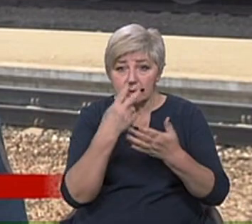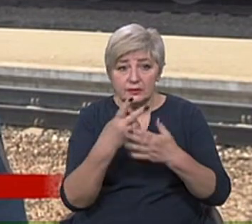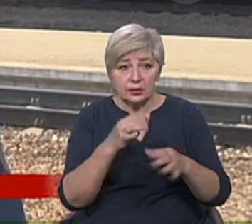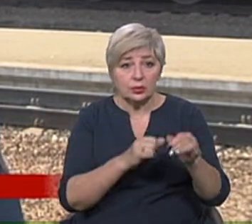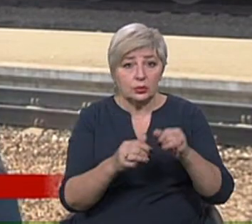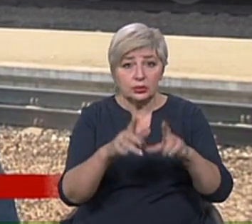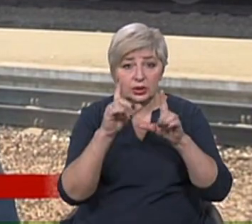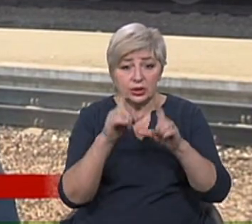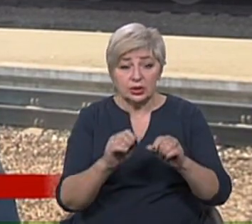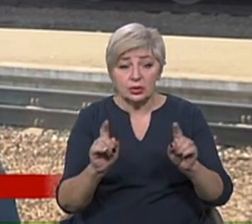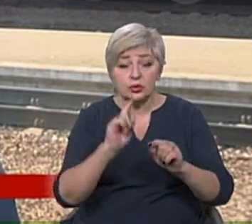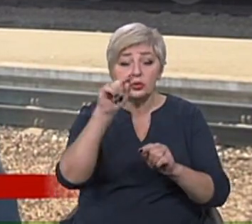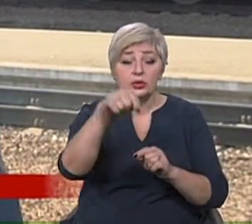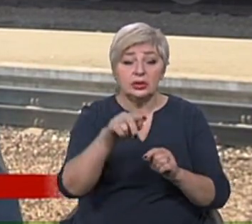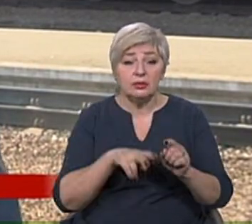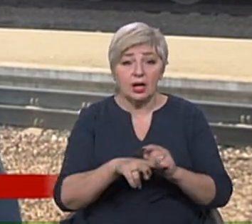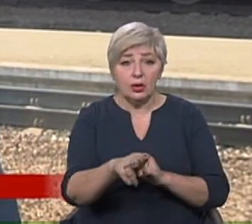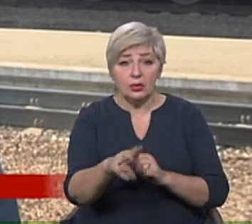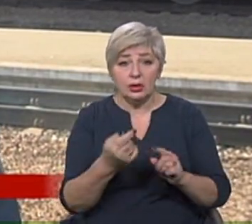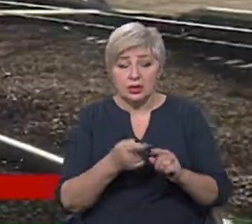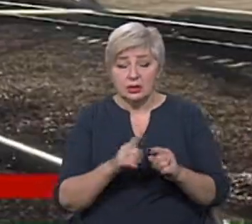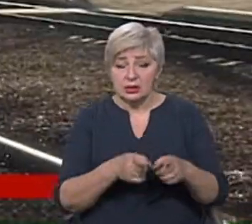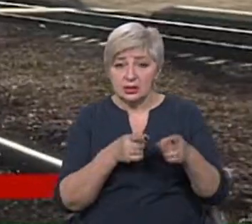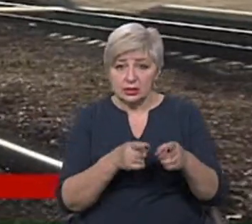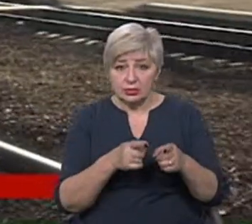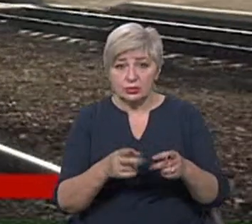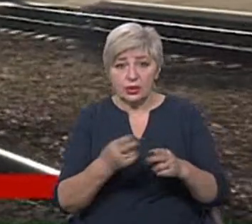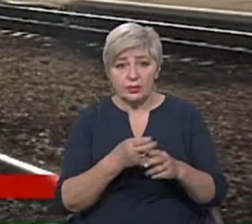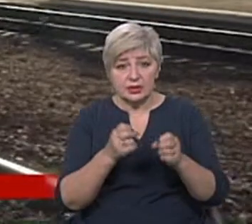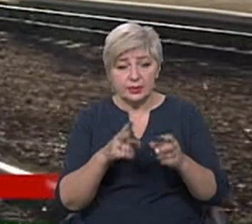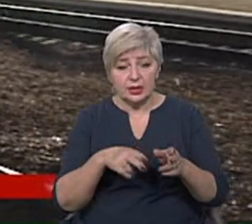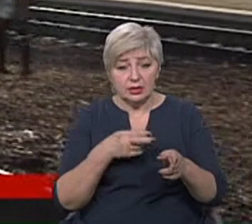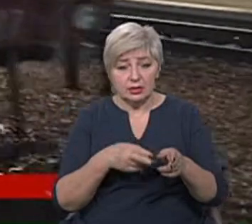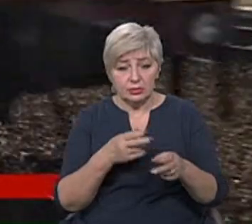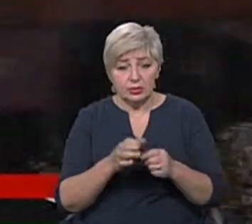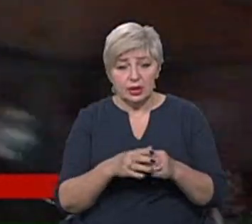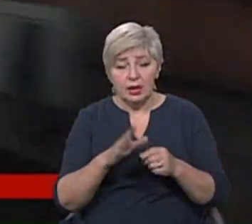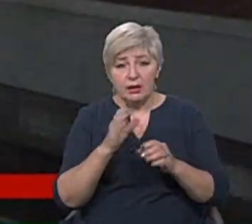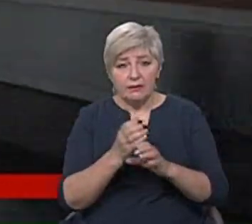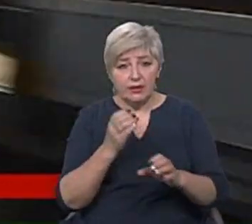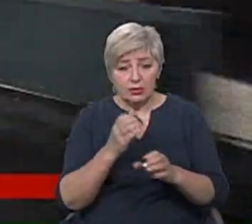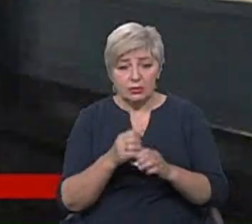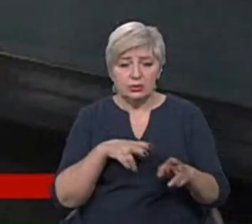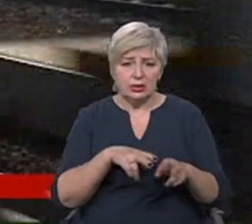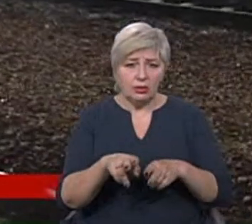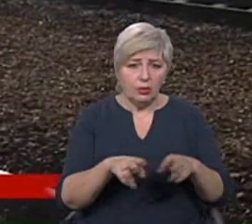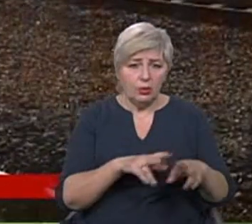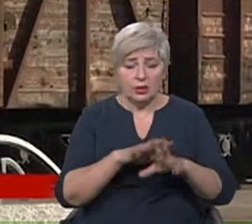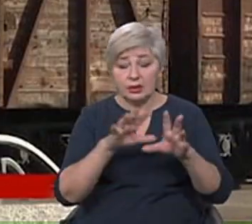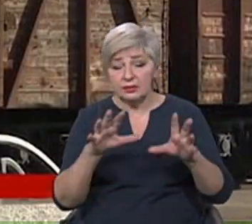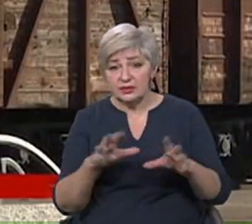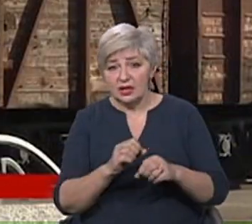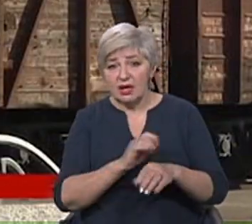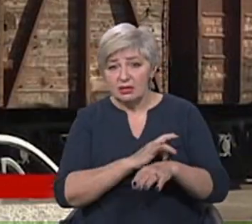що діється на коліях. Це загрожує безпеки руху. Вагони, локомотиви та й самі колії, якими курсують потяги,